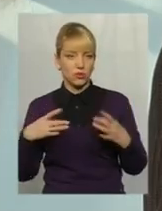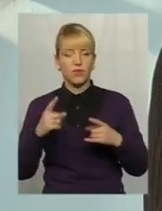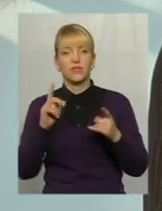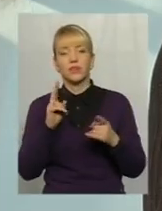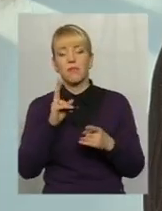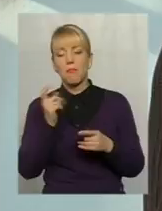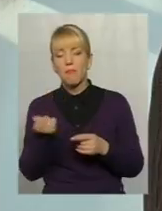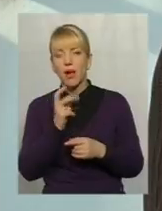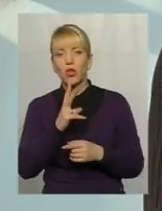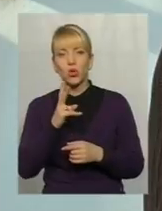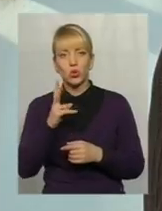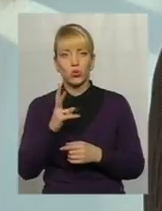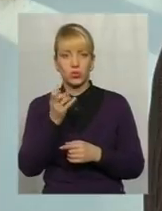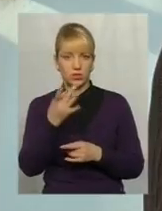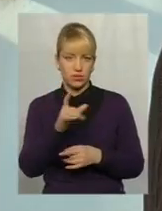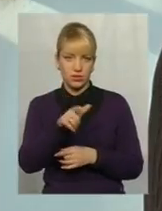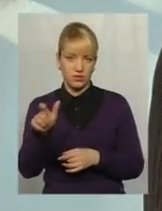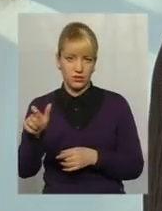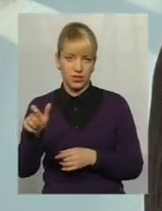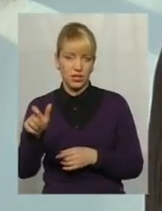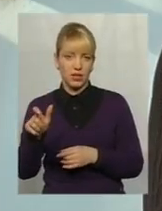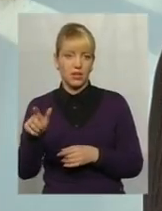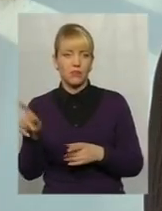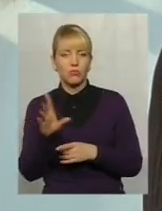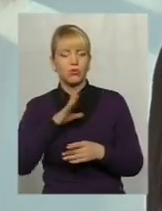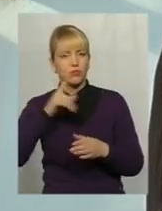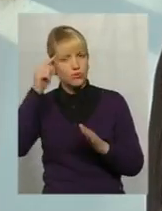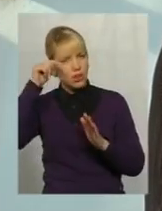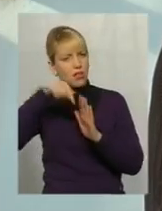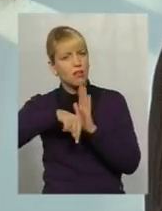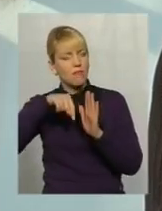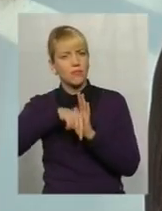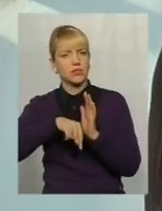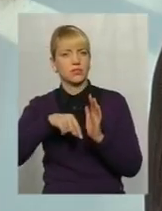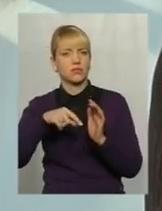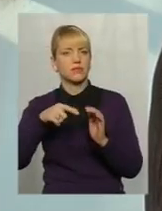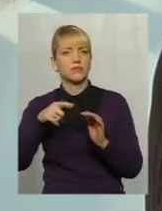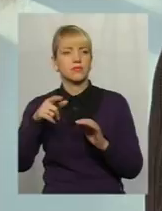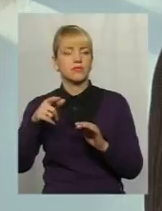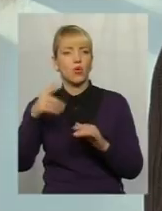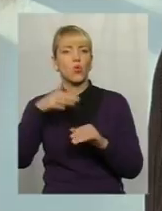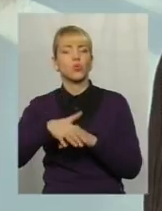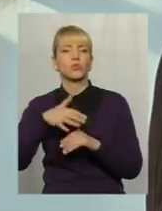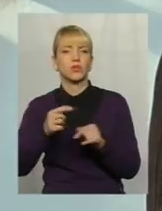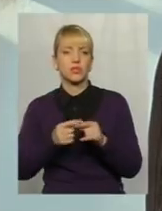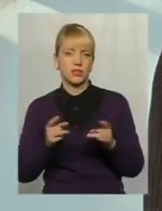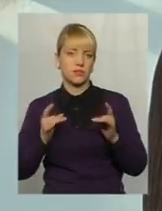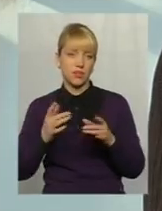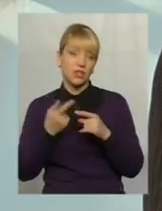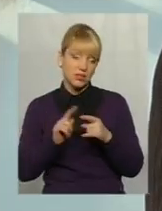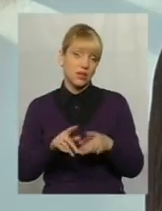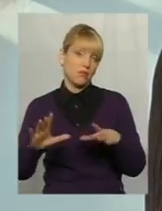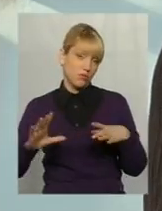із пересічних громадян віддавав якось глибинного розуміння цьому святу. Це було просто